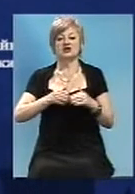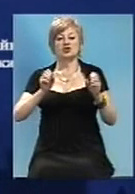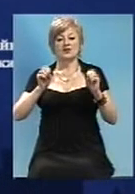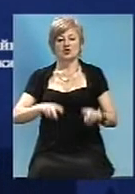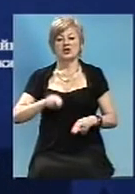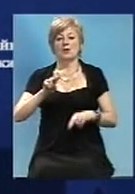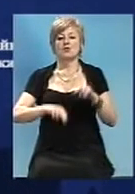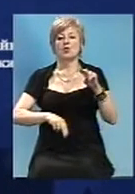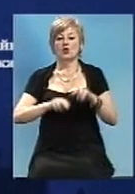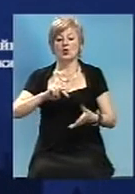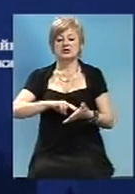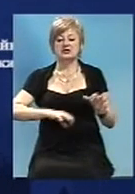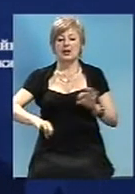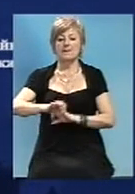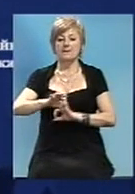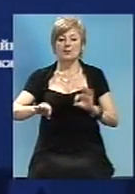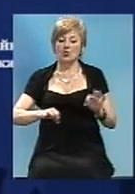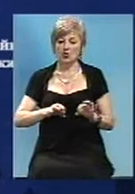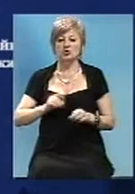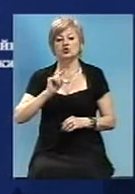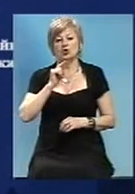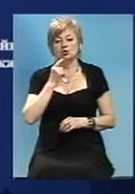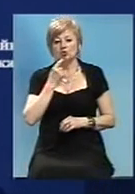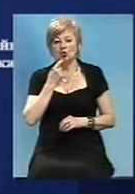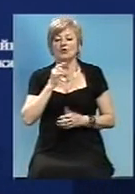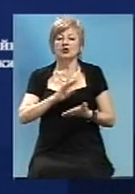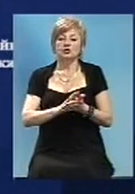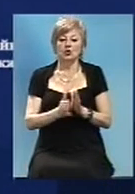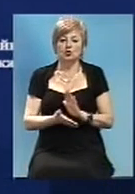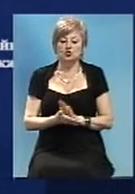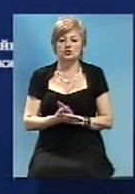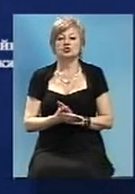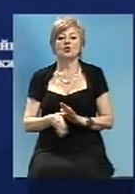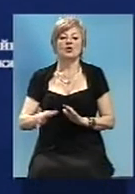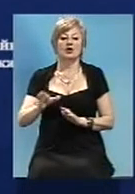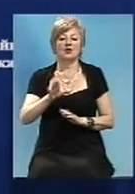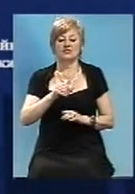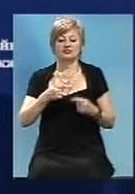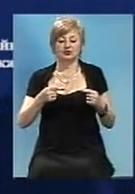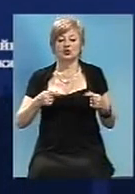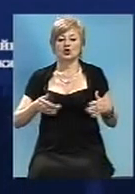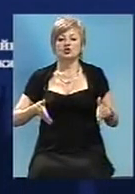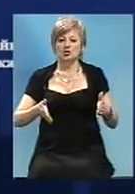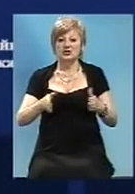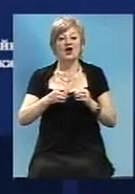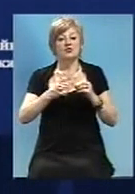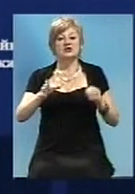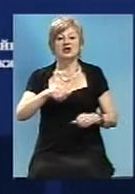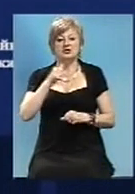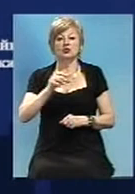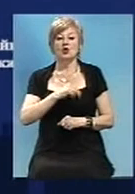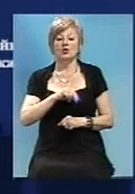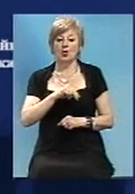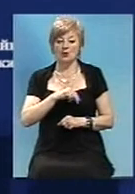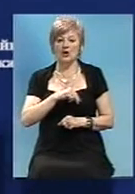будівництво та проєктування будівлі споруд в складних геологічних умовах та в сейсмічних зонах. З 2015 року працює в